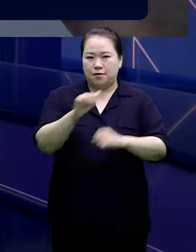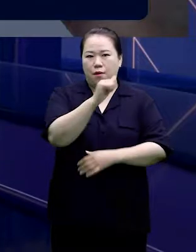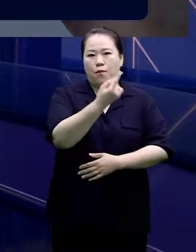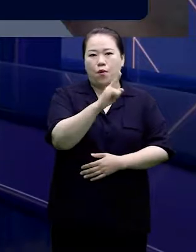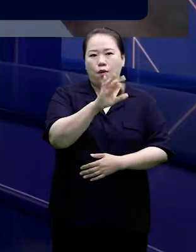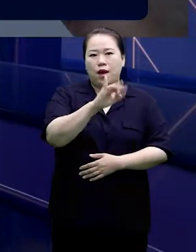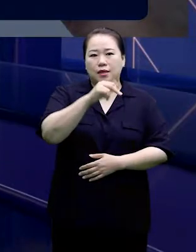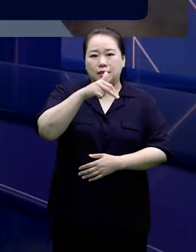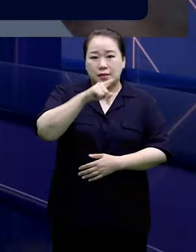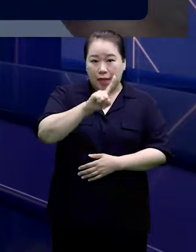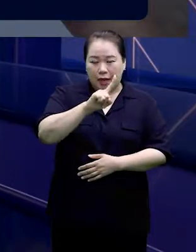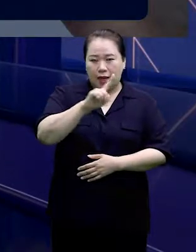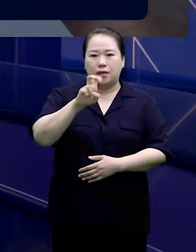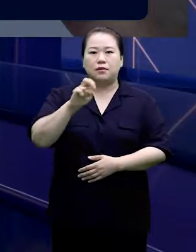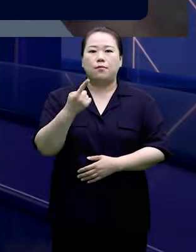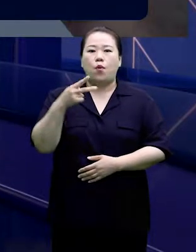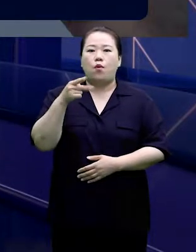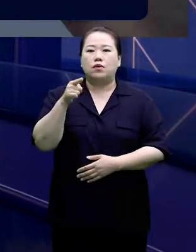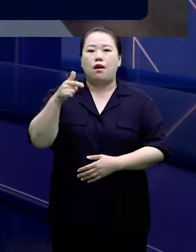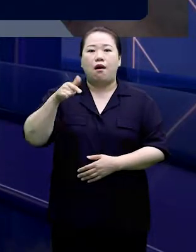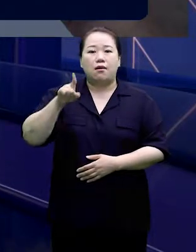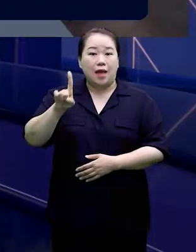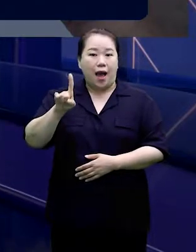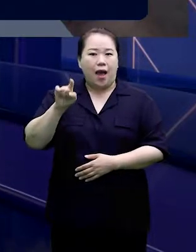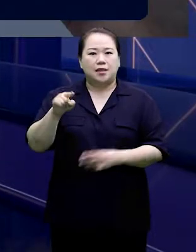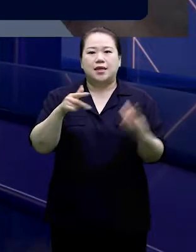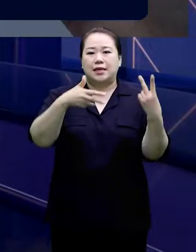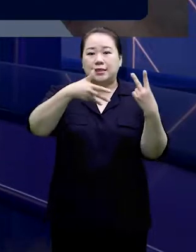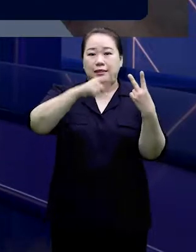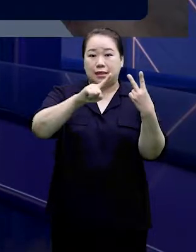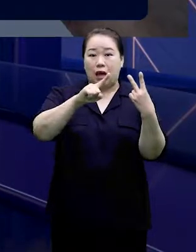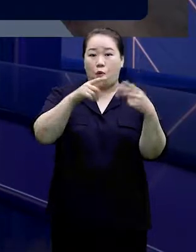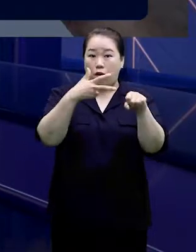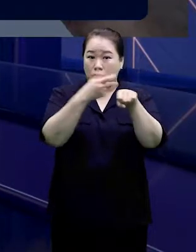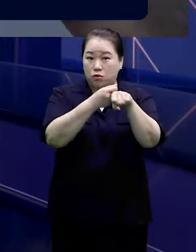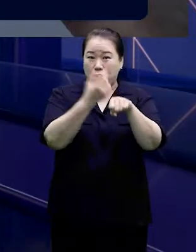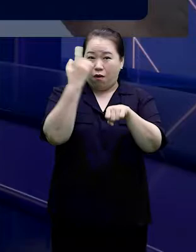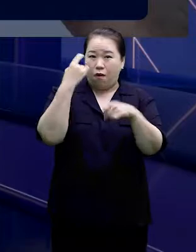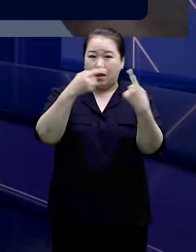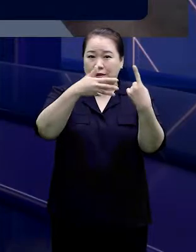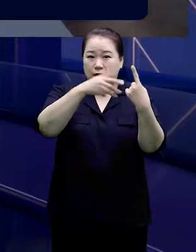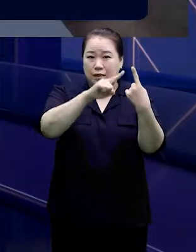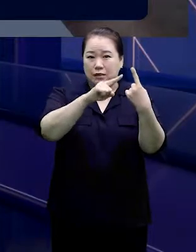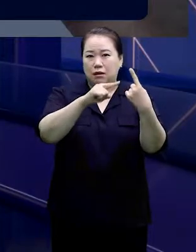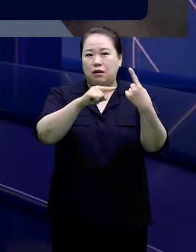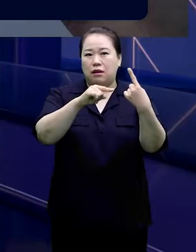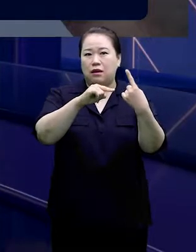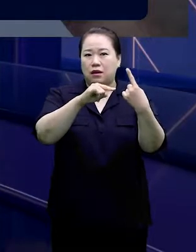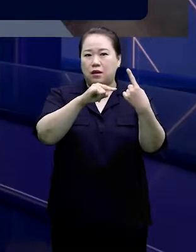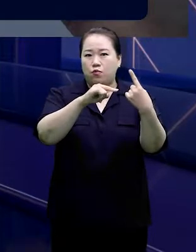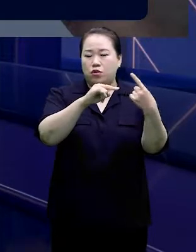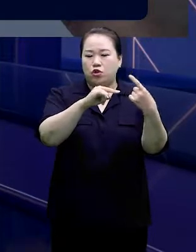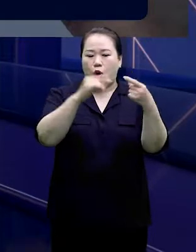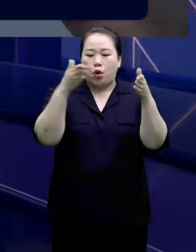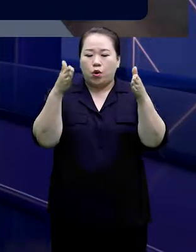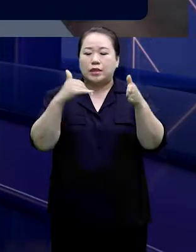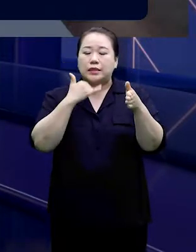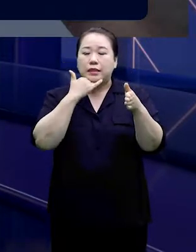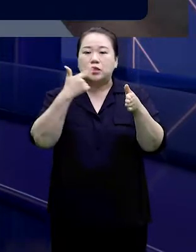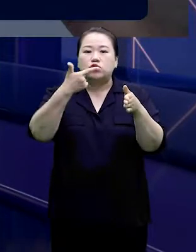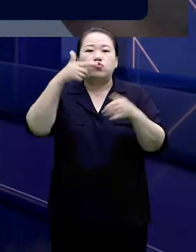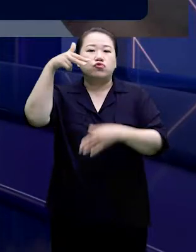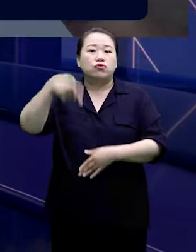접종일이 1차로부터 6주까지 연장됐는데 잔여 백신을 활용하면 화이자는 최대 3주